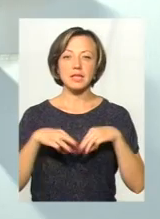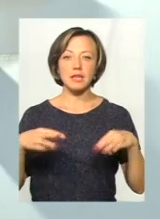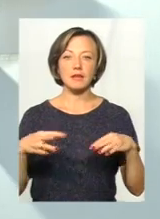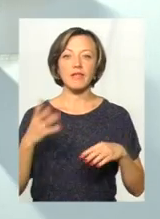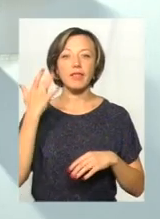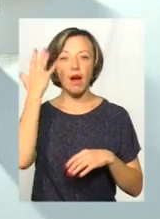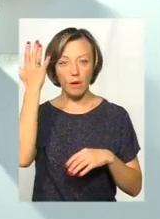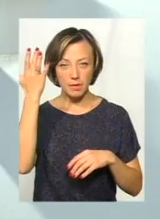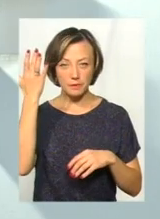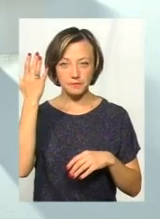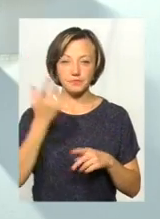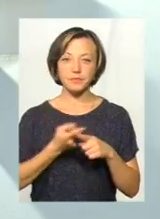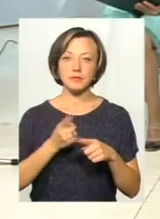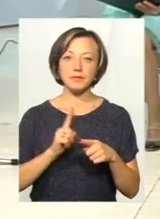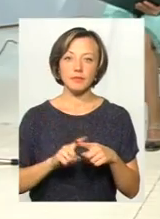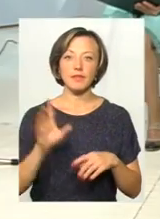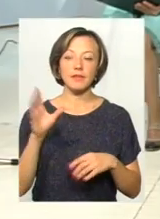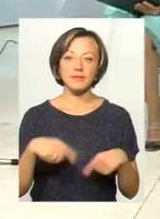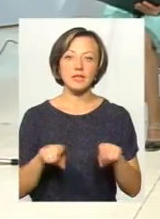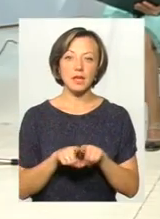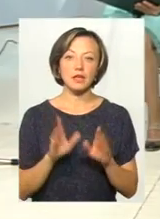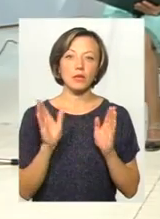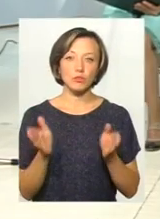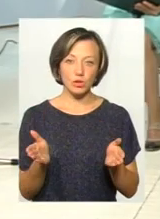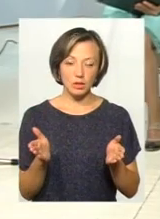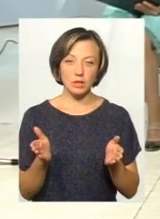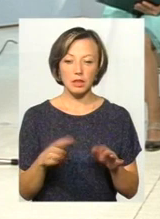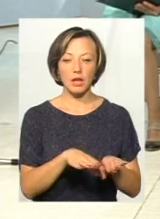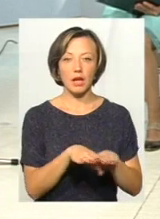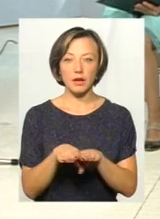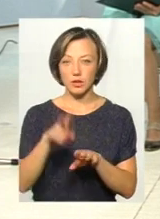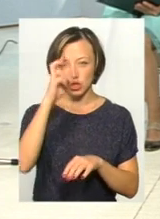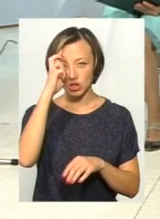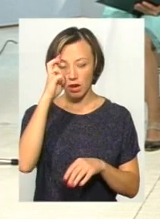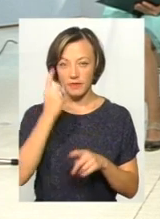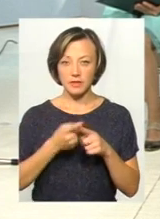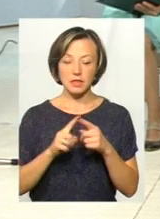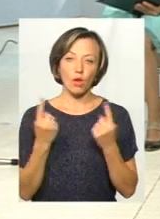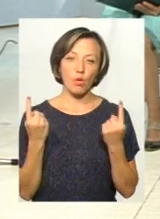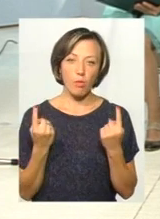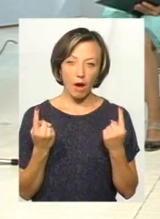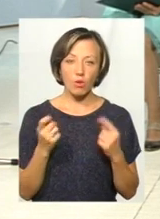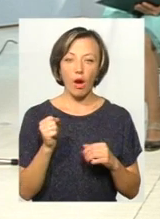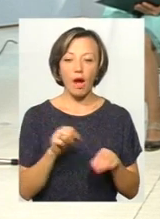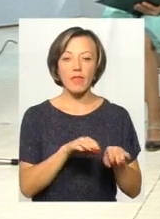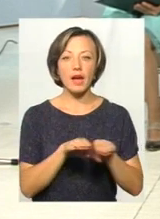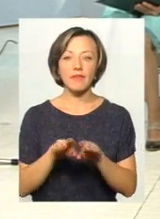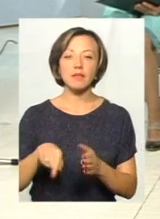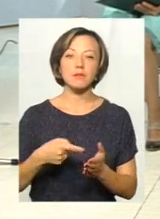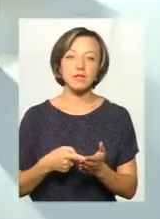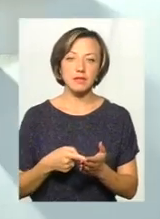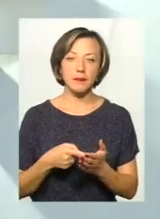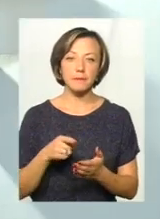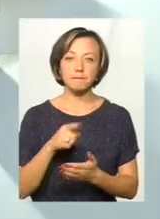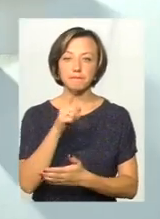намір, це все-таки буде на рівні держави, це глобально, а на рівні міста? На